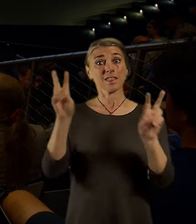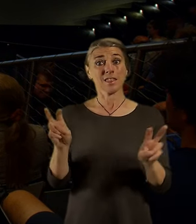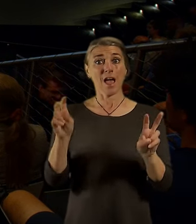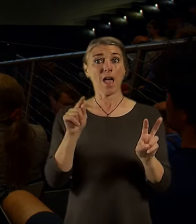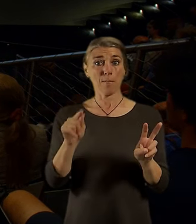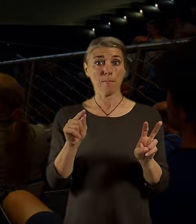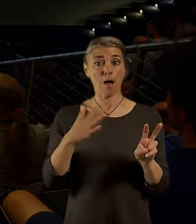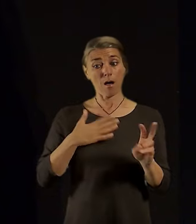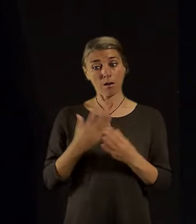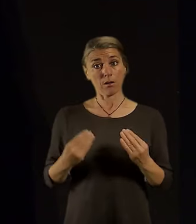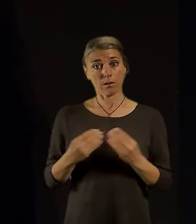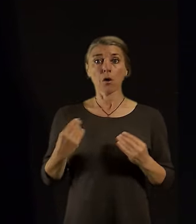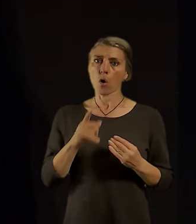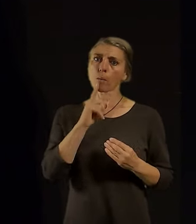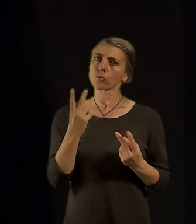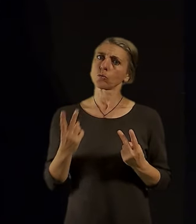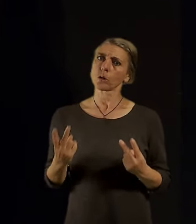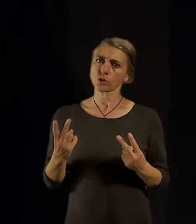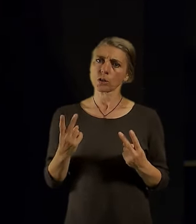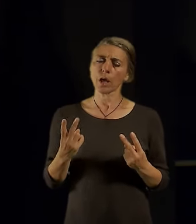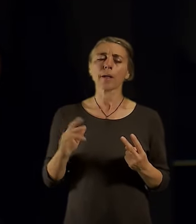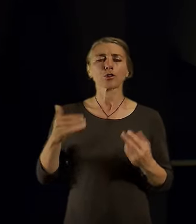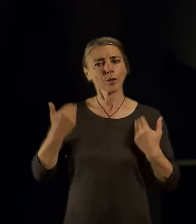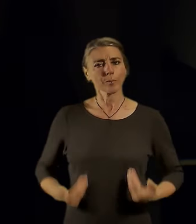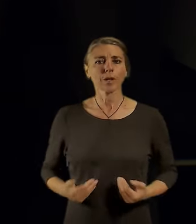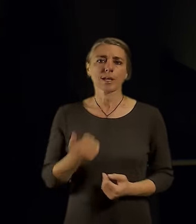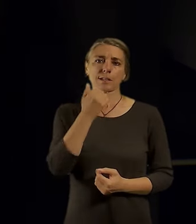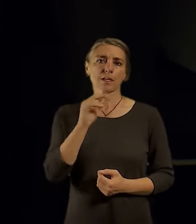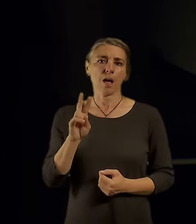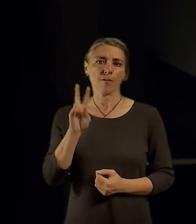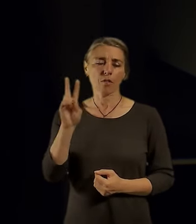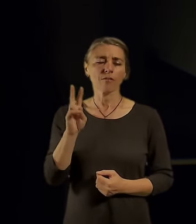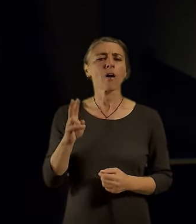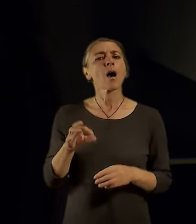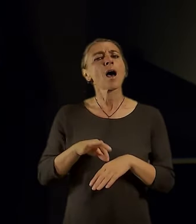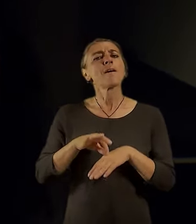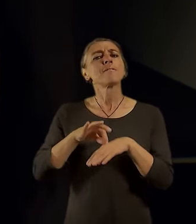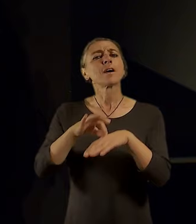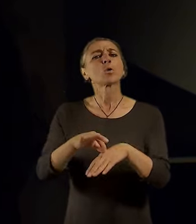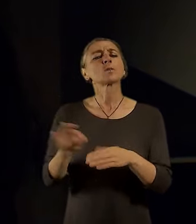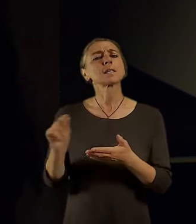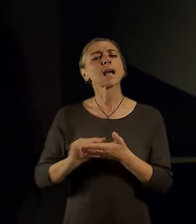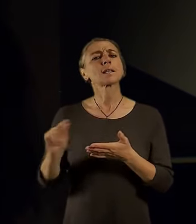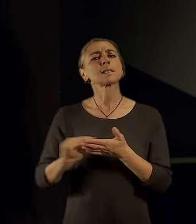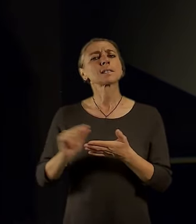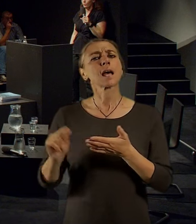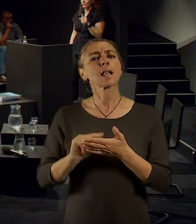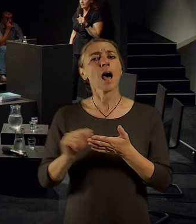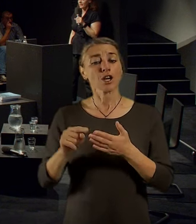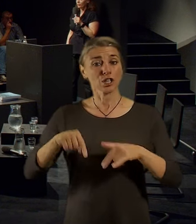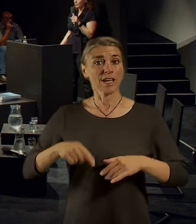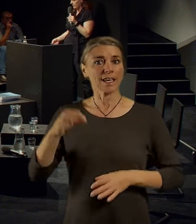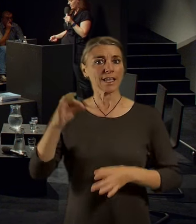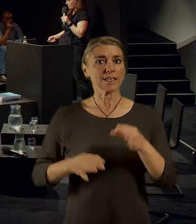Tak dobrý den, já vás zdravím. Já jsem Zdeňka Havlová, jsem vedoucí kanceláře analýz města tady na institutu a budem si dneska povídat o